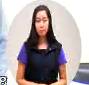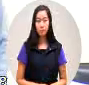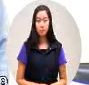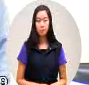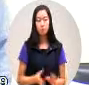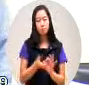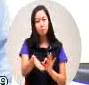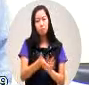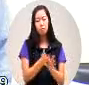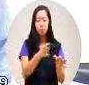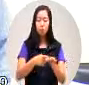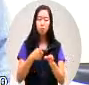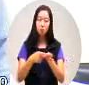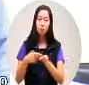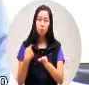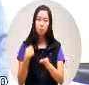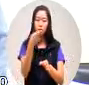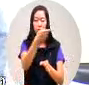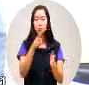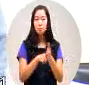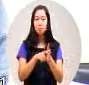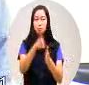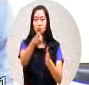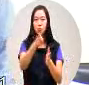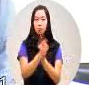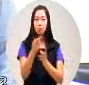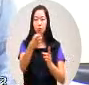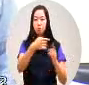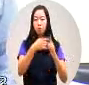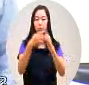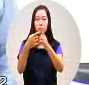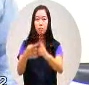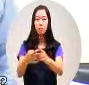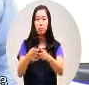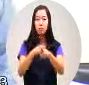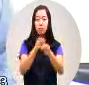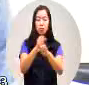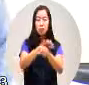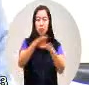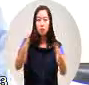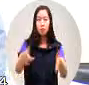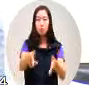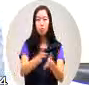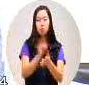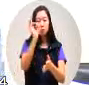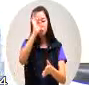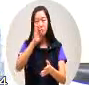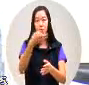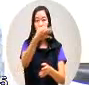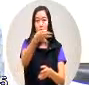为了赚钱当天呢往秦河平台为了找这个钱